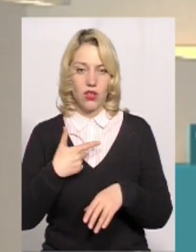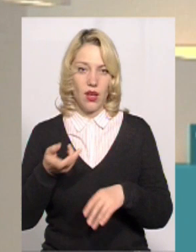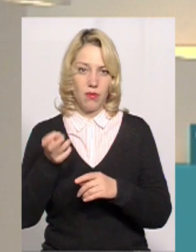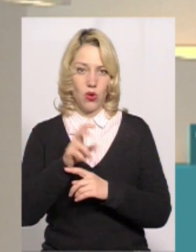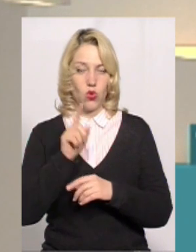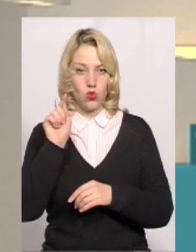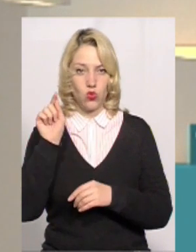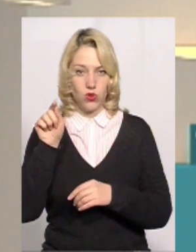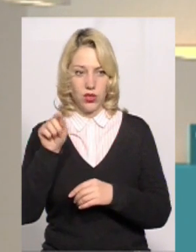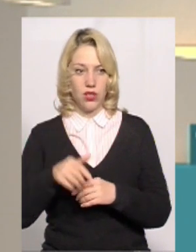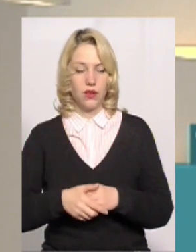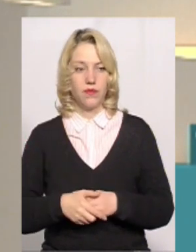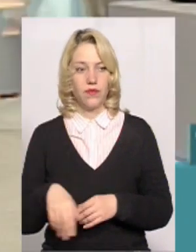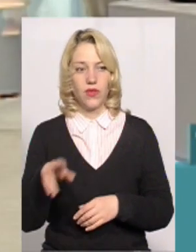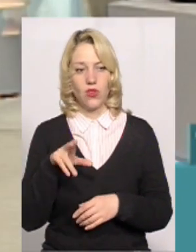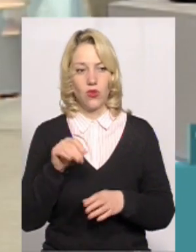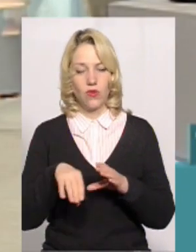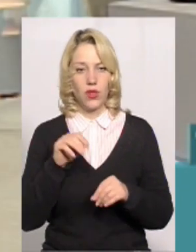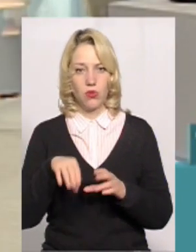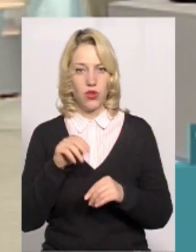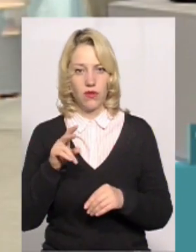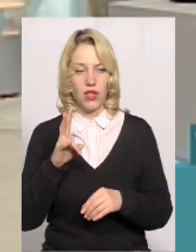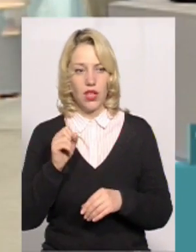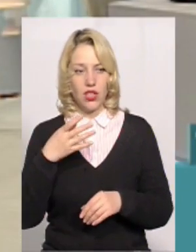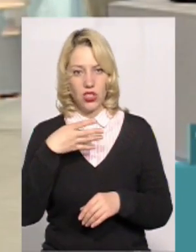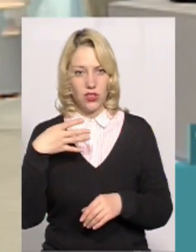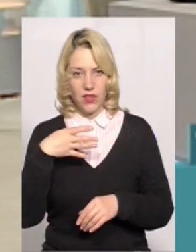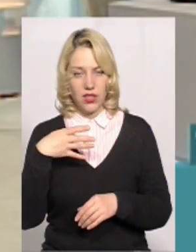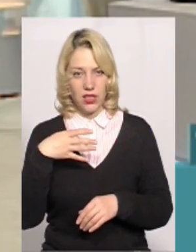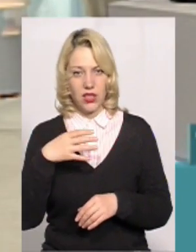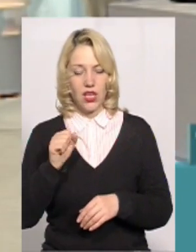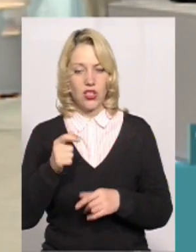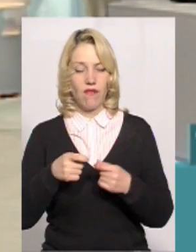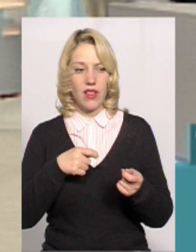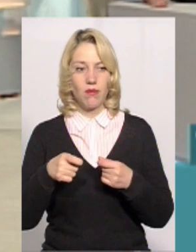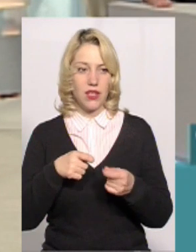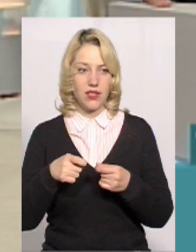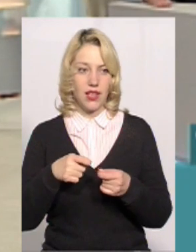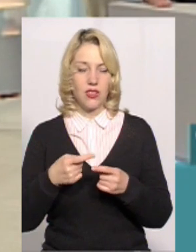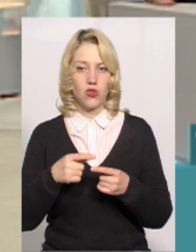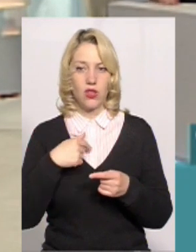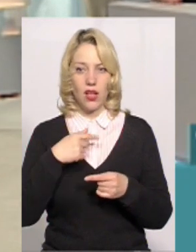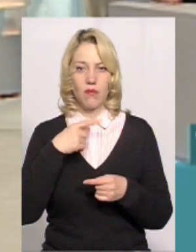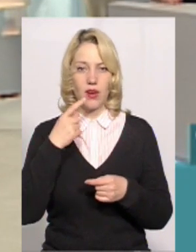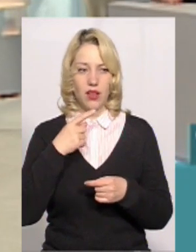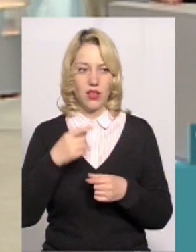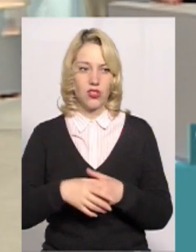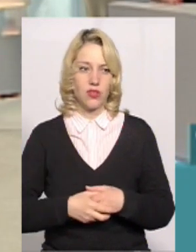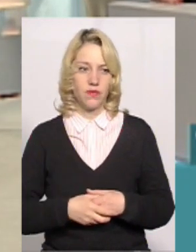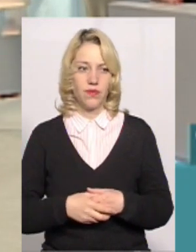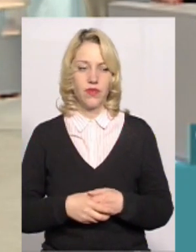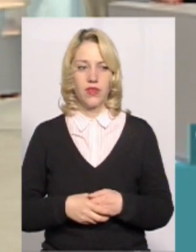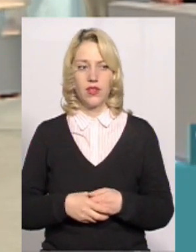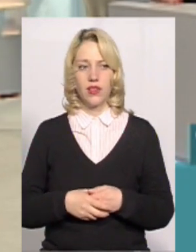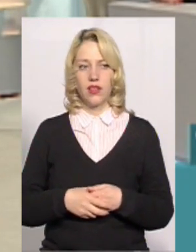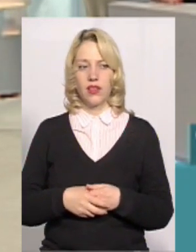до виборів, на 4-й этаж, в адміністрацію, нам кажуть... Пане Володимире, ви